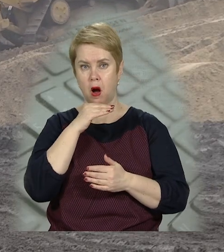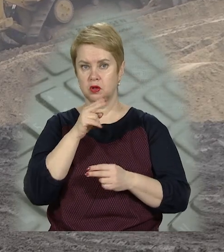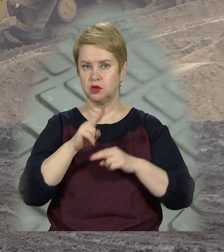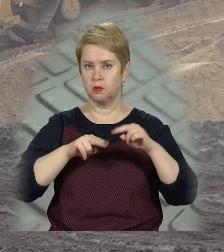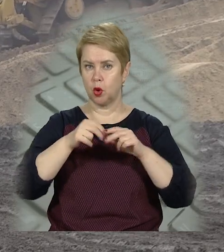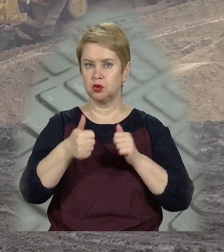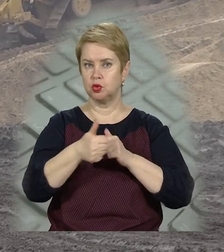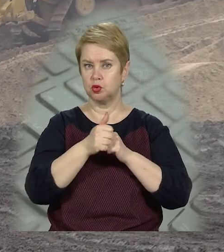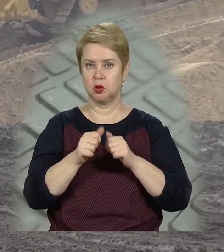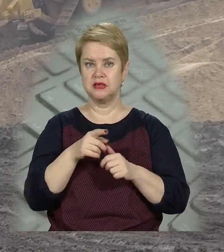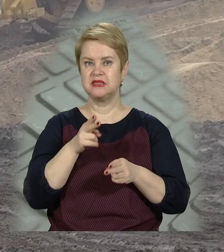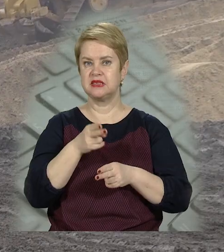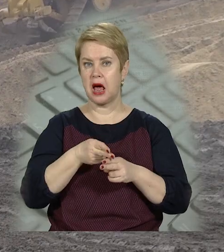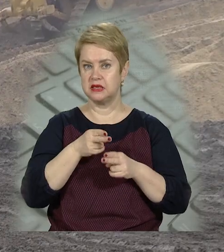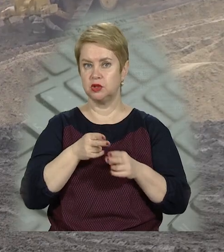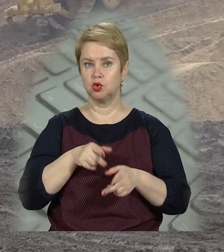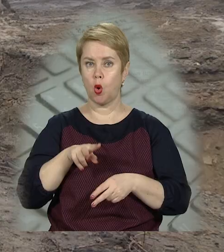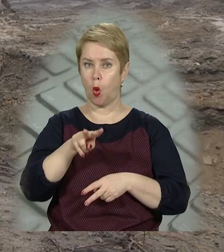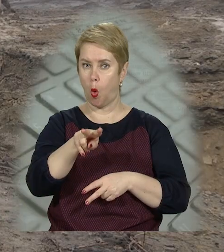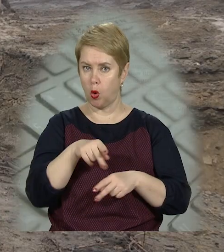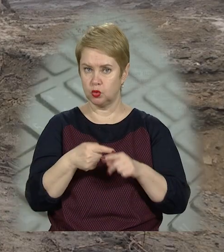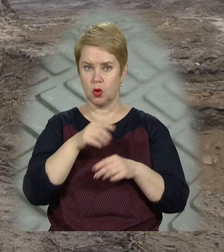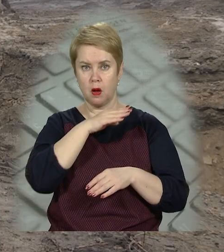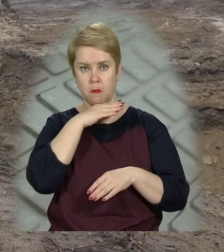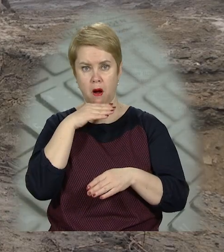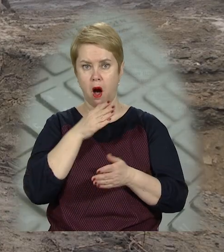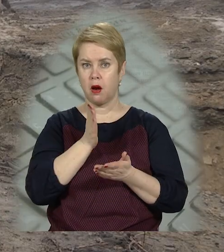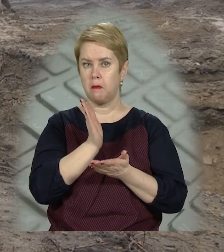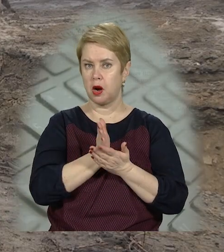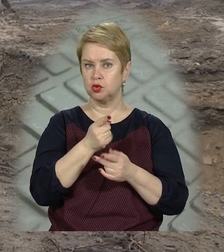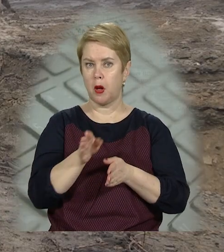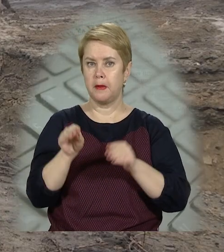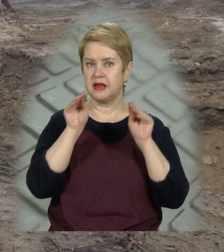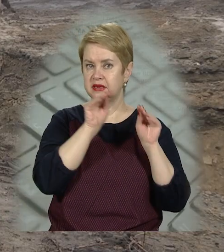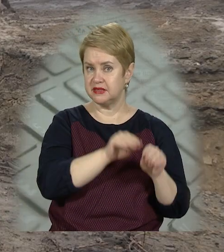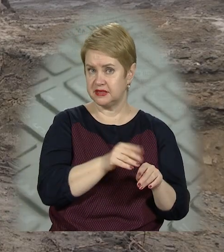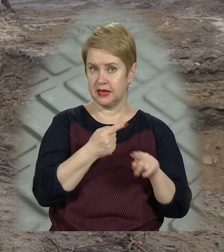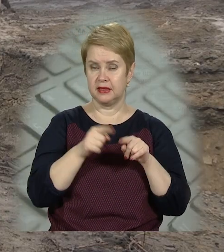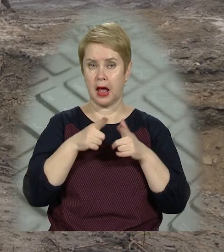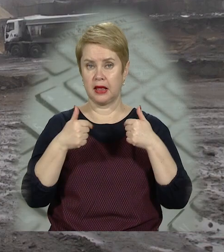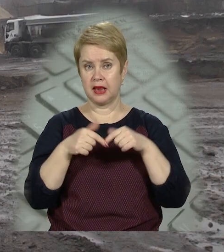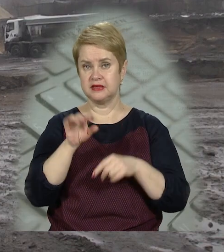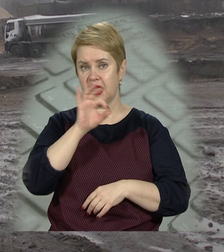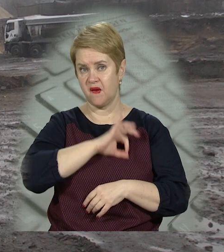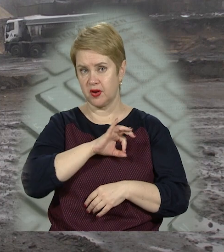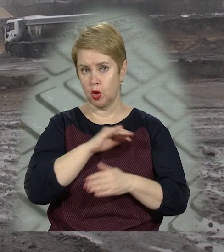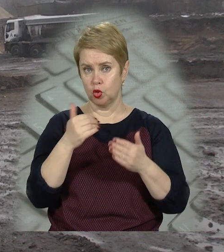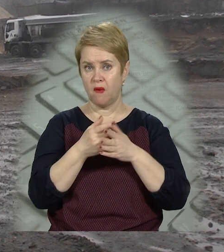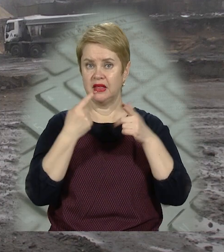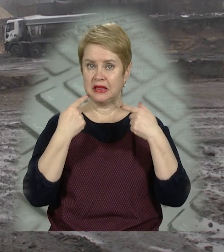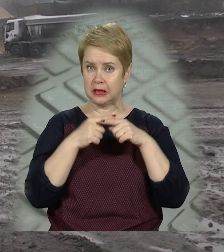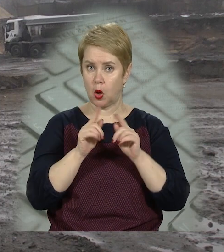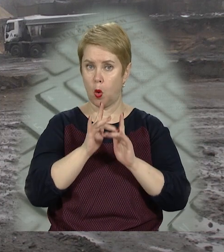споруд – заводські зоні та залізничні колії. Тут багато мереж, які потрібно перенести. На ділянці використовують нові